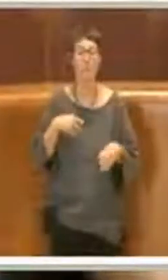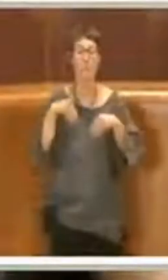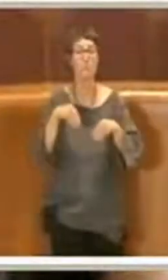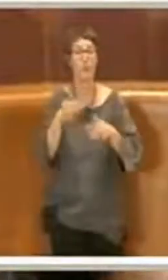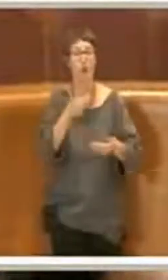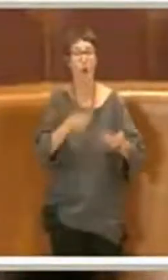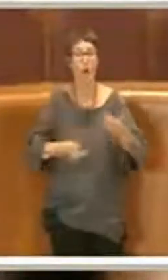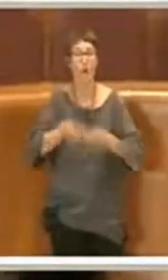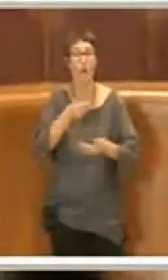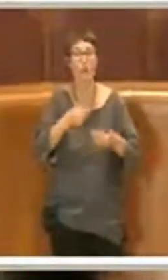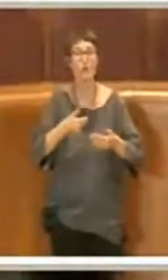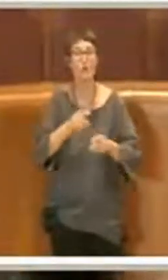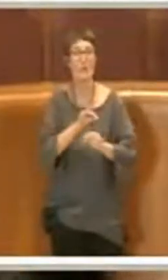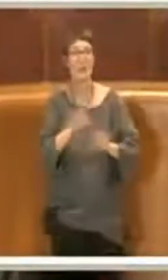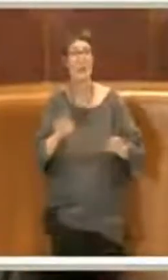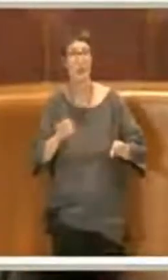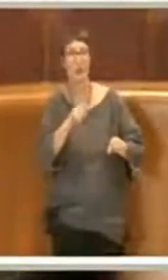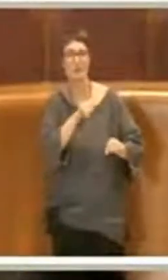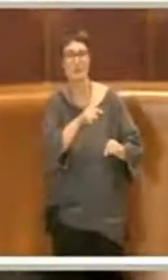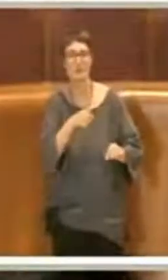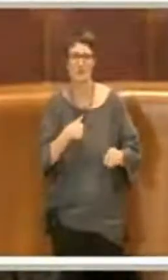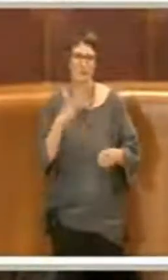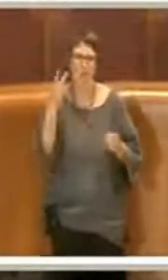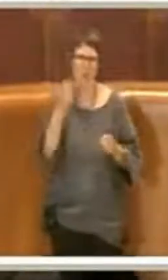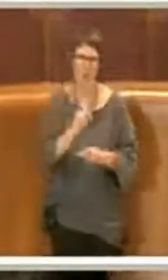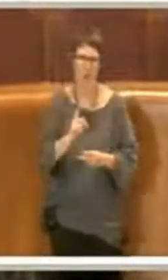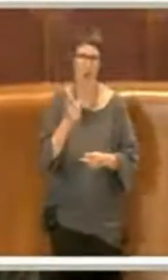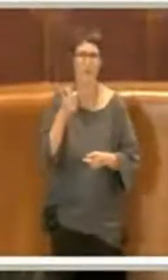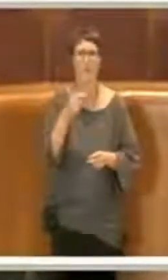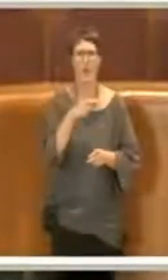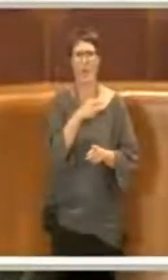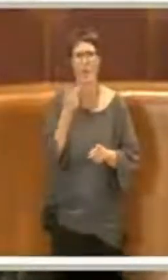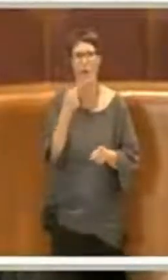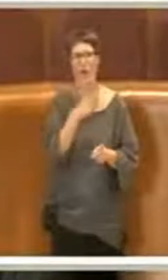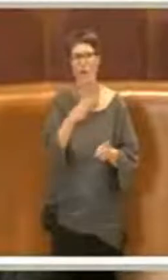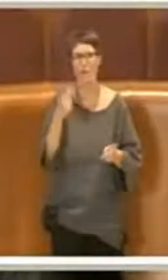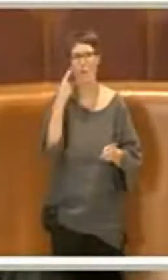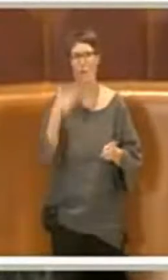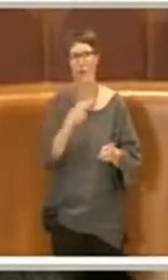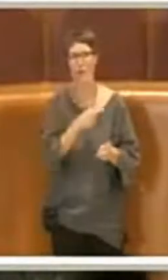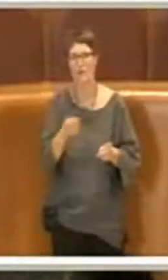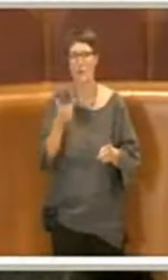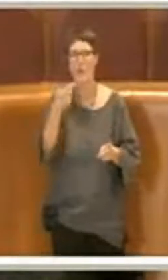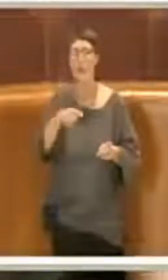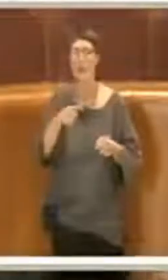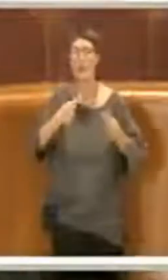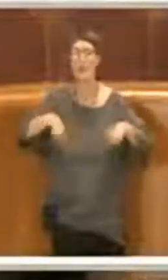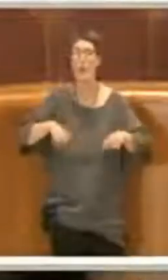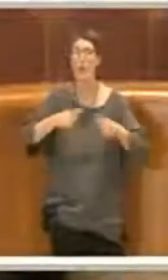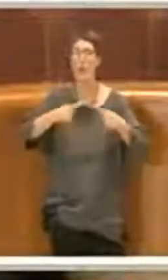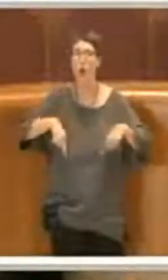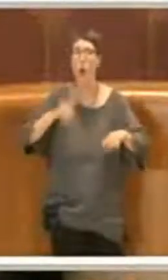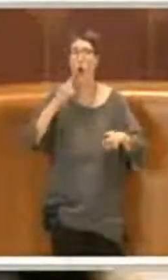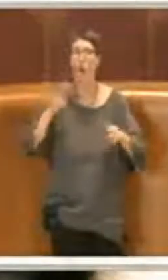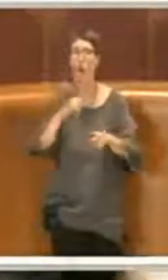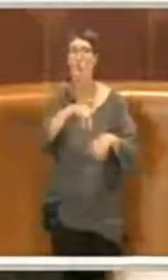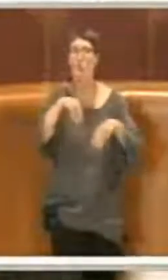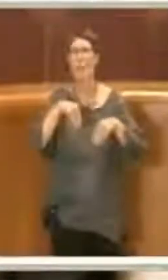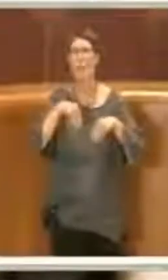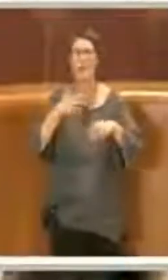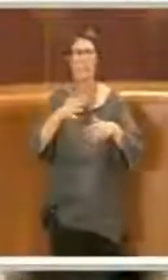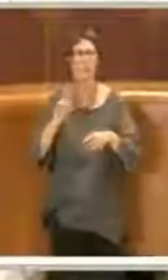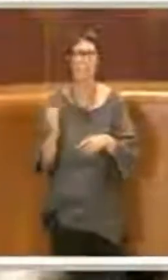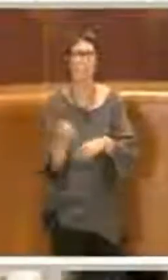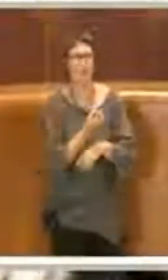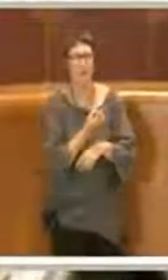partecipato quasi tutti. E dire che non c'è a quale questo tema veramente è sbagliato, così come è indecente dire che i